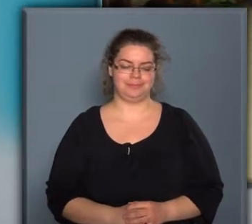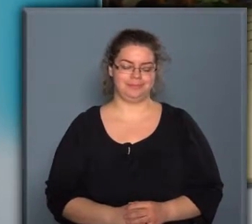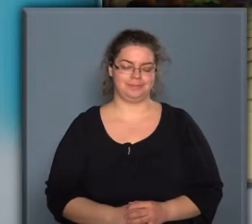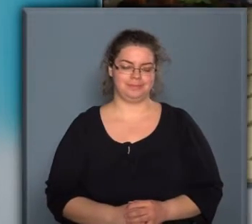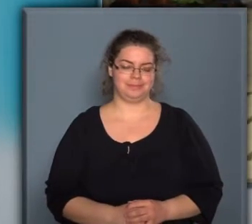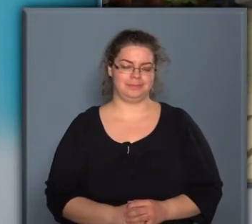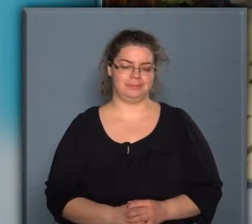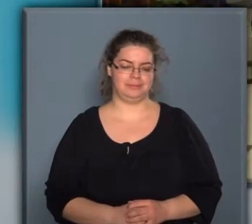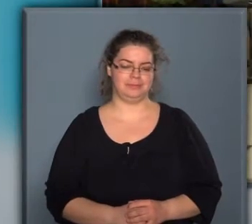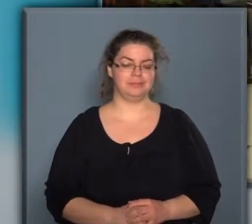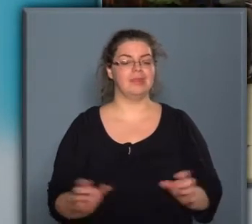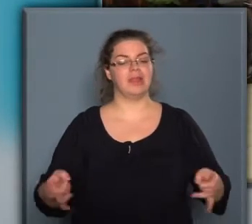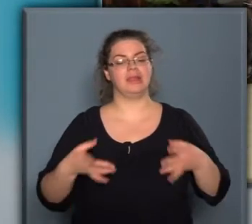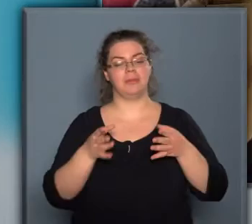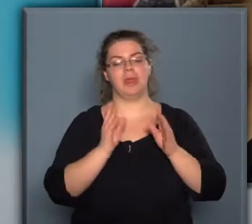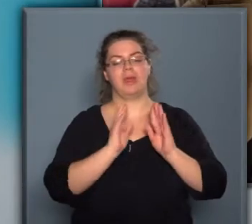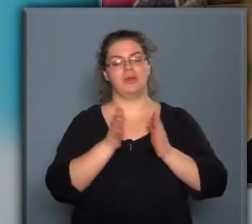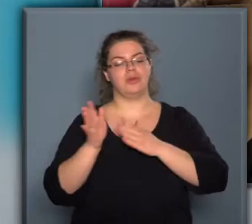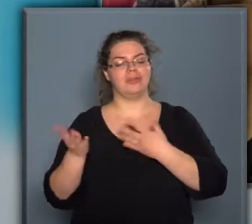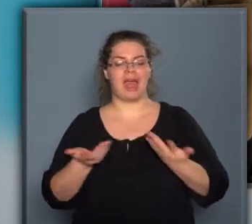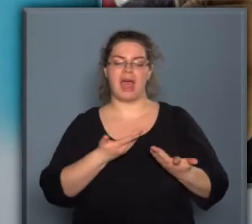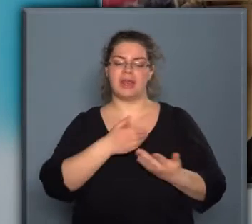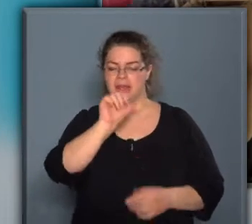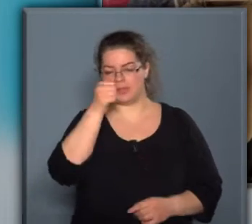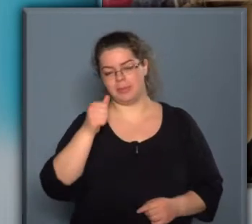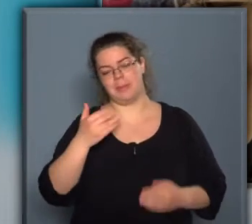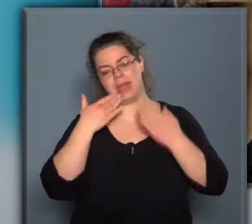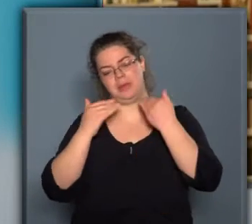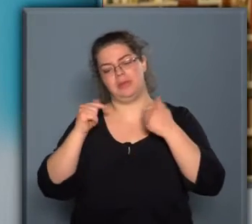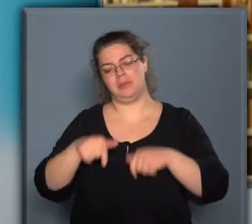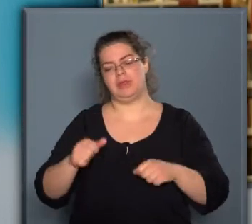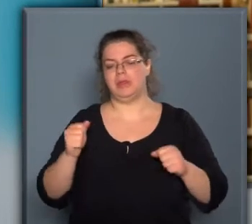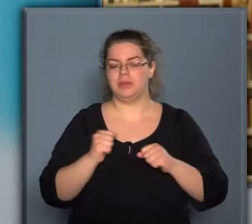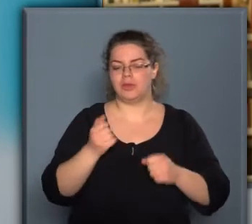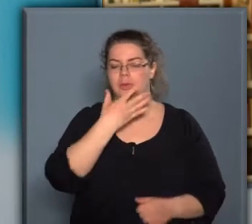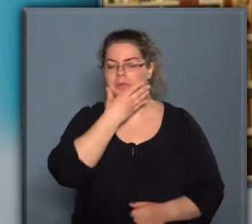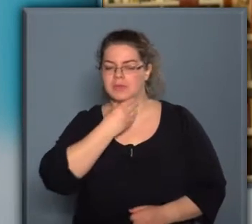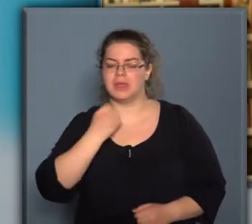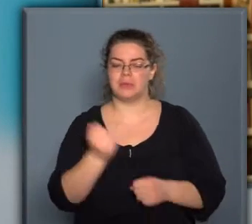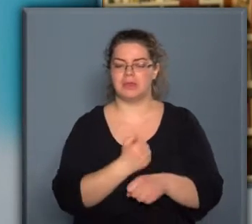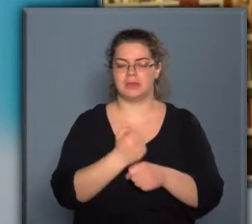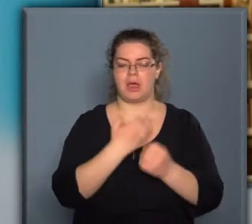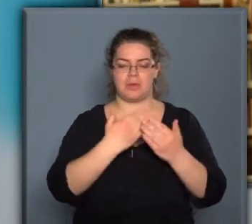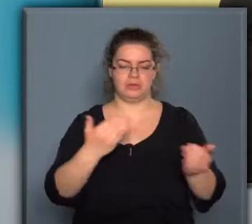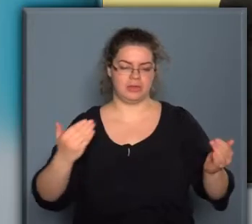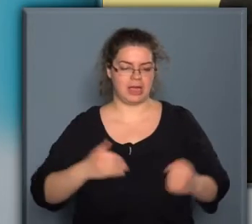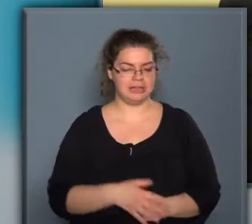Engedjük meg, hogy a könyvtár nevében megköszönjem ezt a nagyon szép, izgalmas kiállítást,